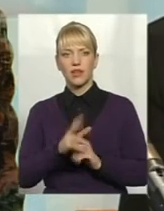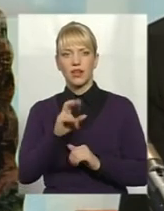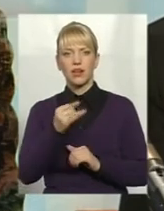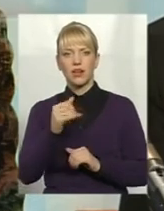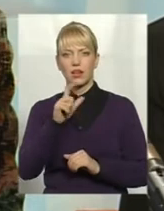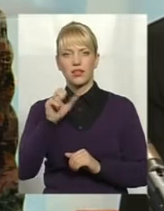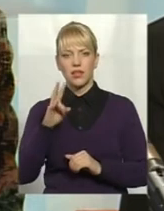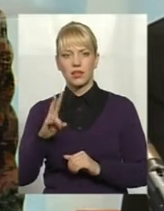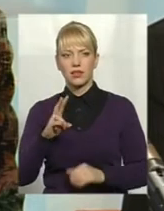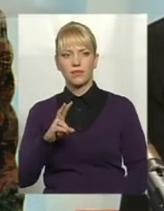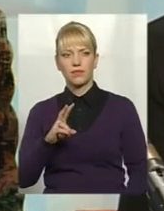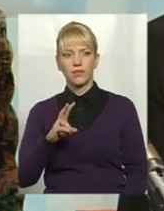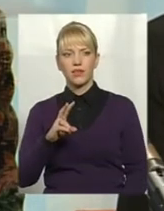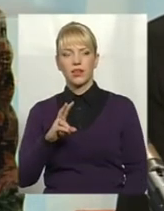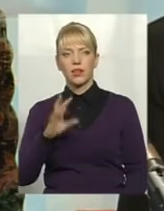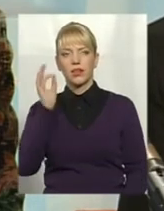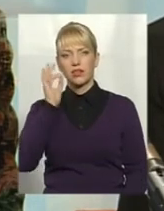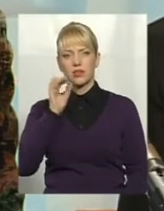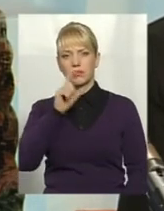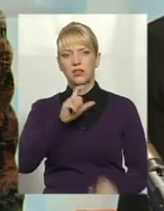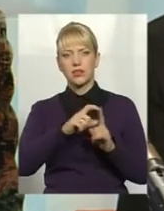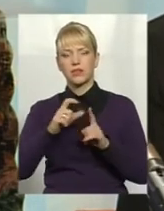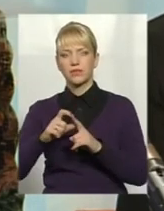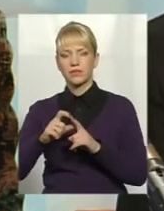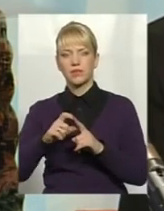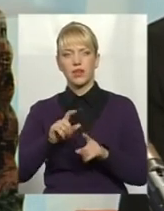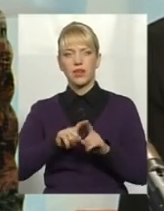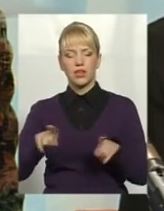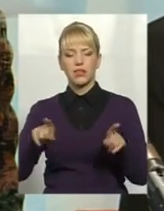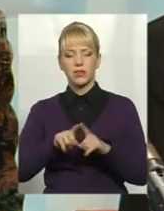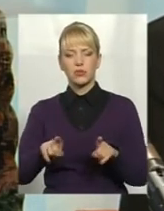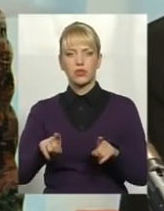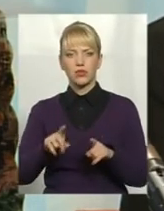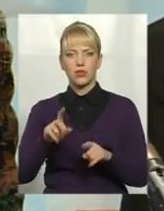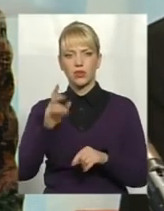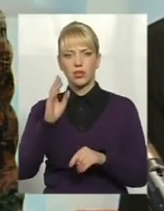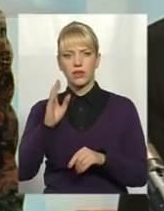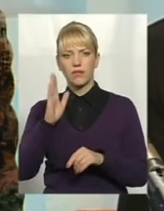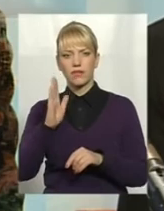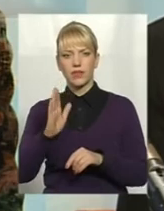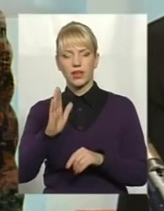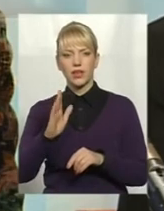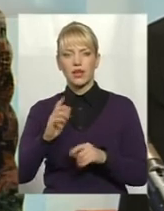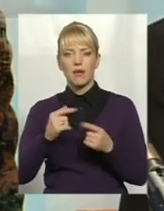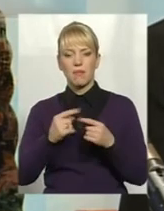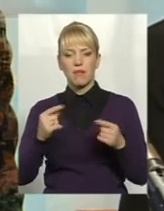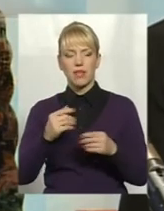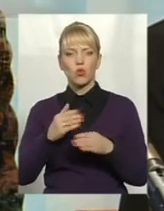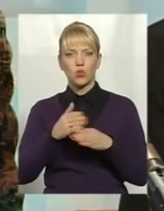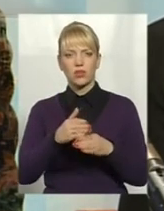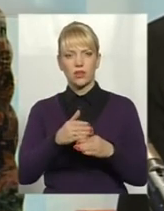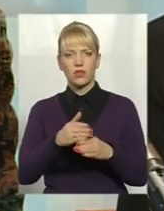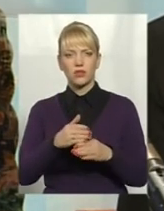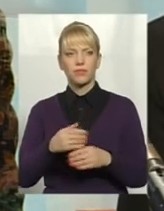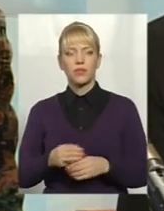5С і інших розпространенних в производстві методиках усовершенствування процесів.